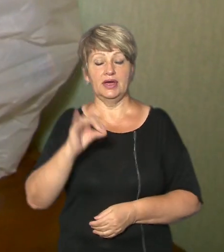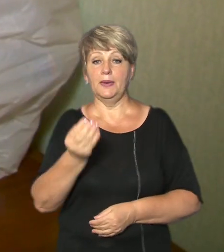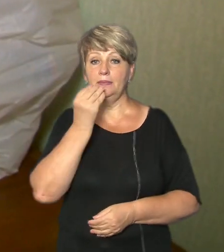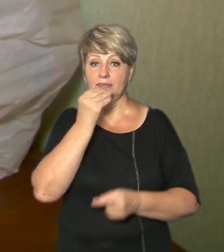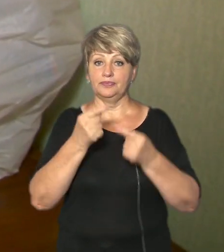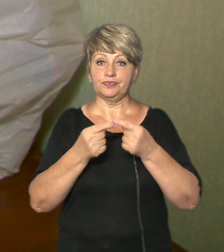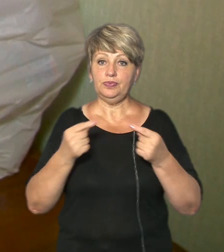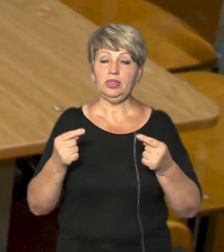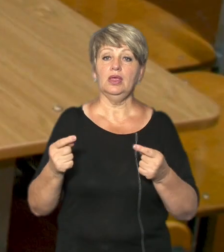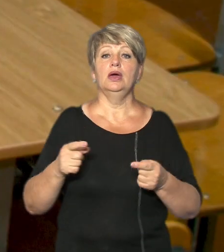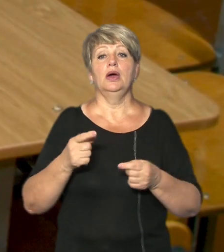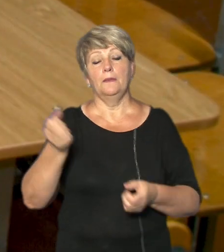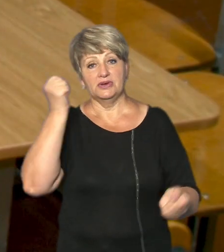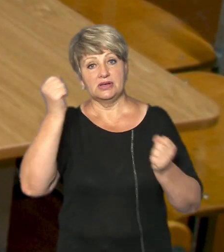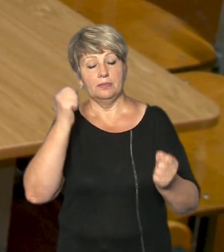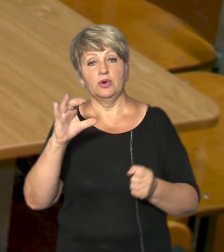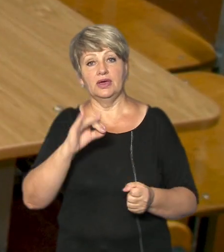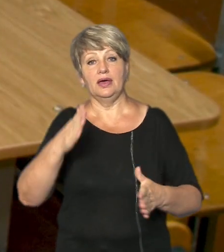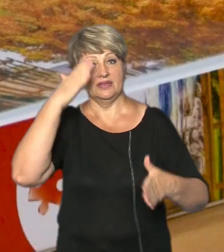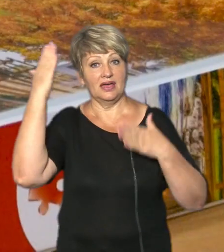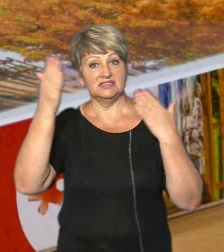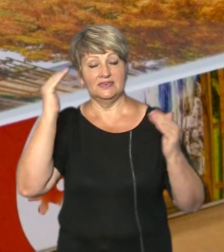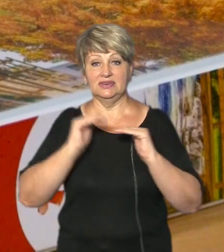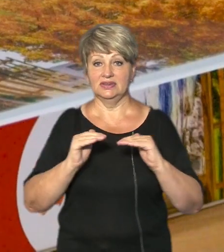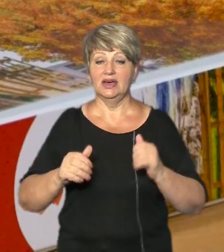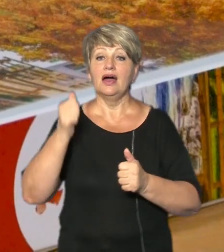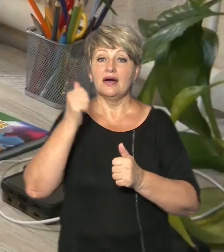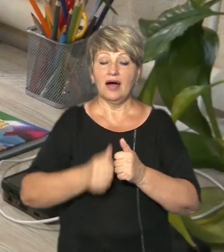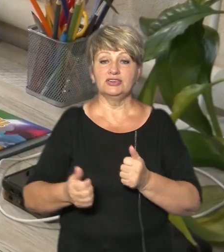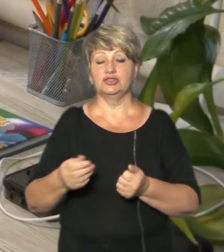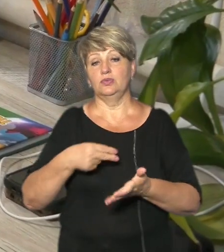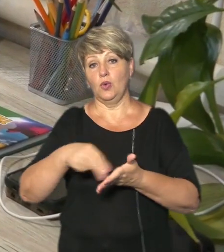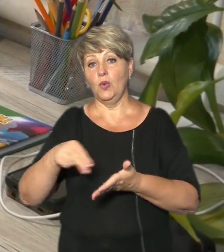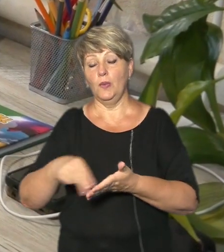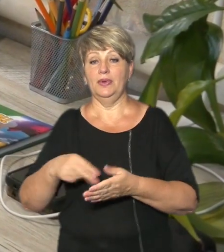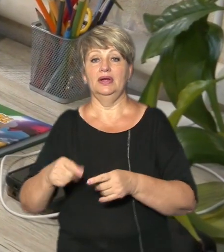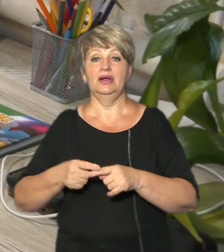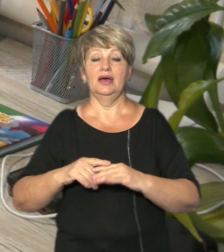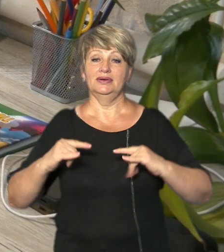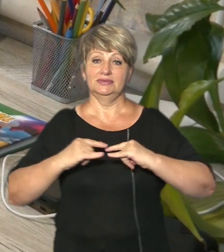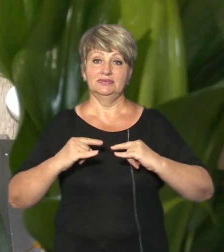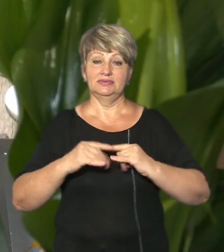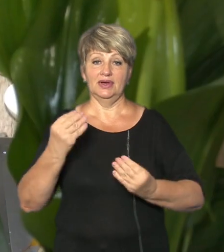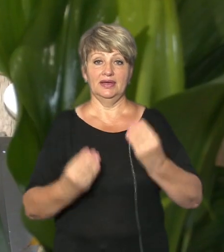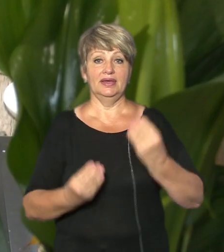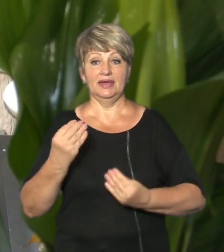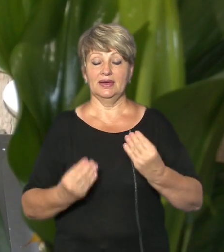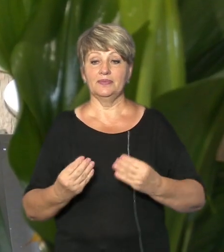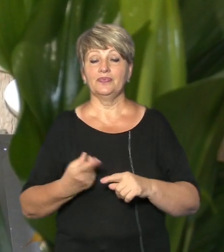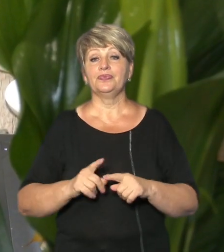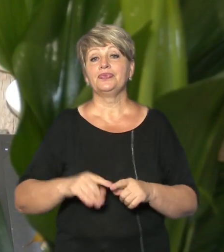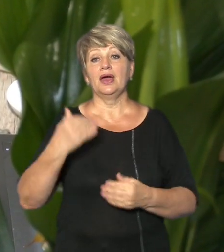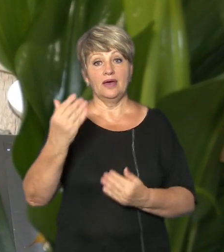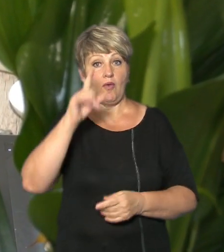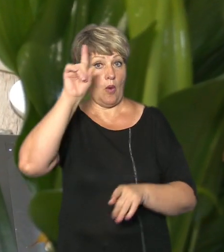потребувалися й про дозвілля дітей для кожного класу придбали настільні ігри учень четвертого класу цього ж закладу Сергій Атамась доки